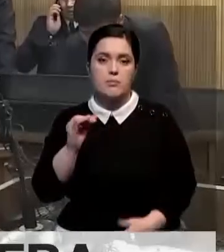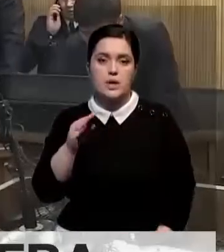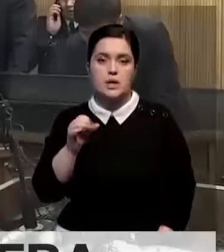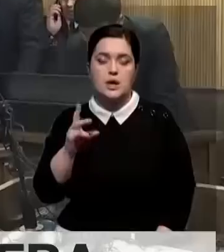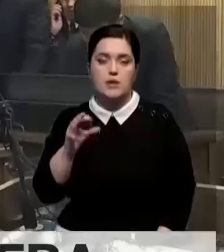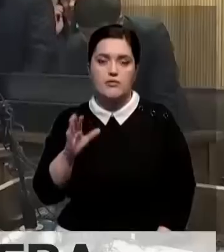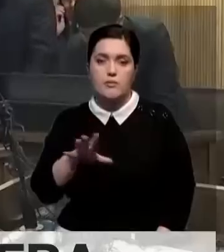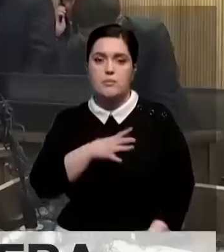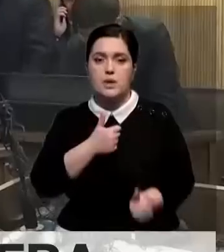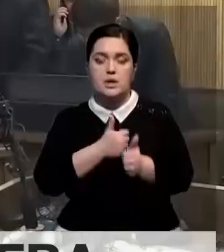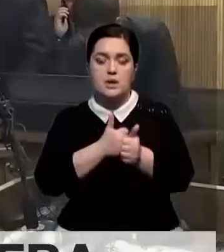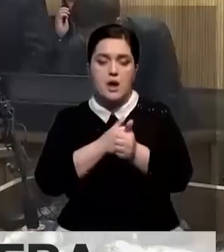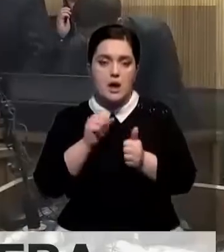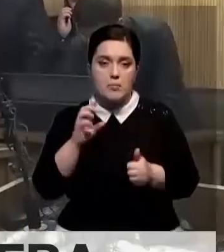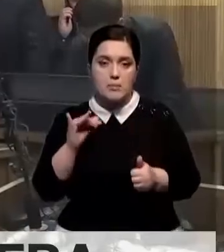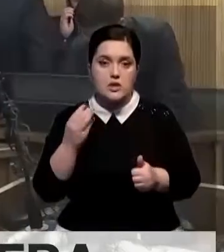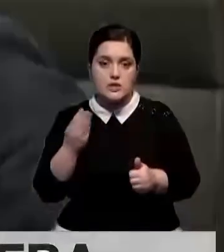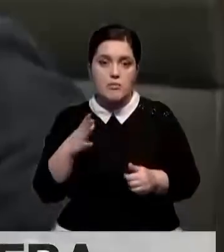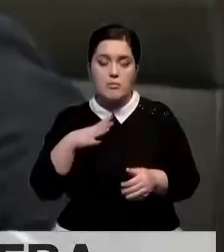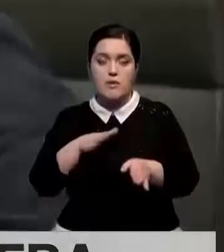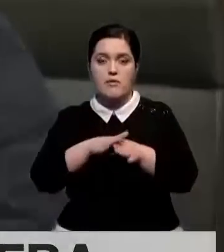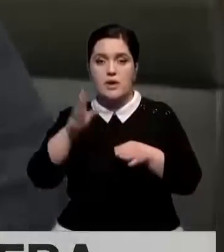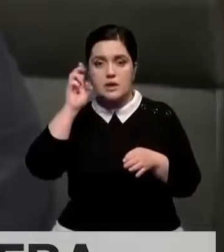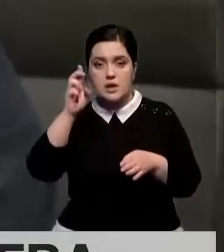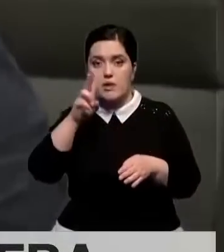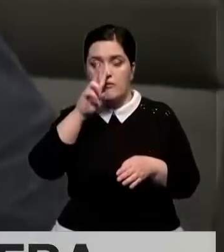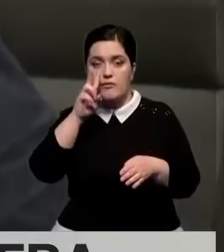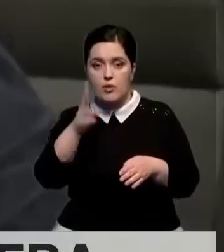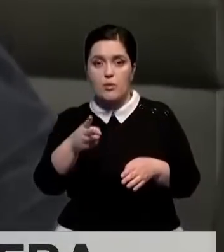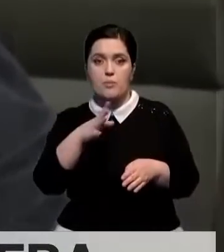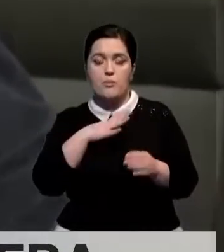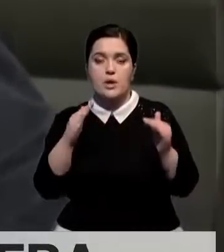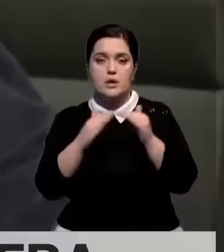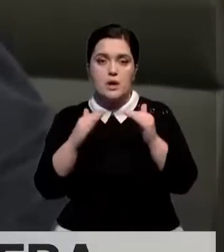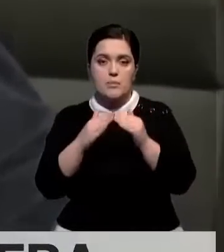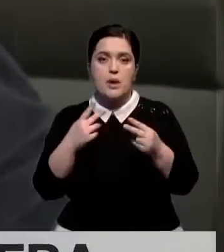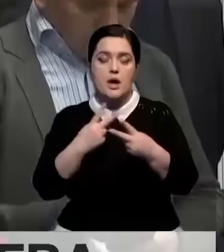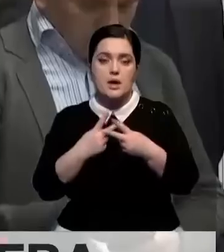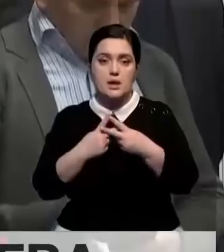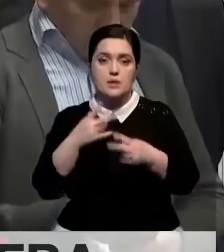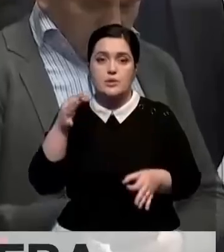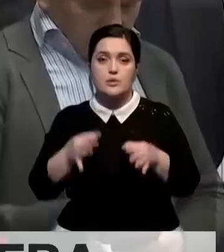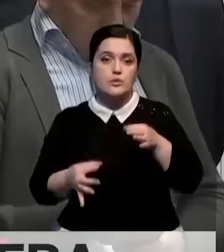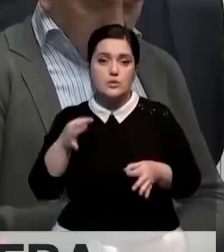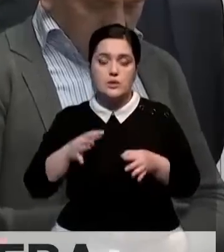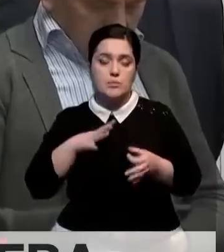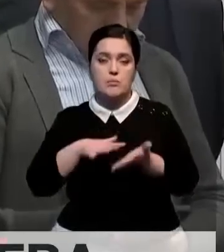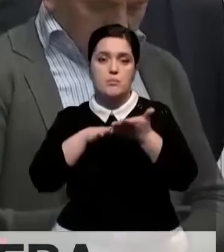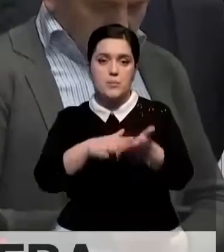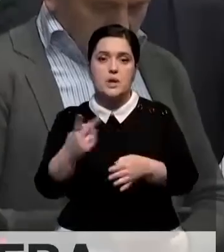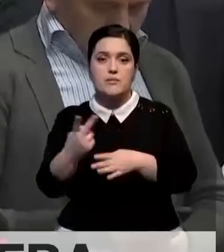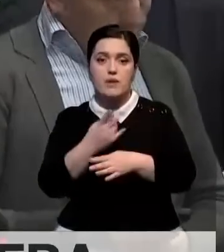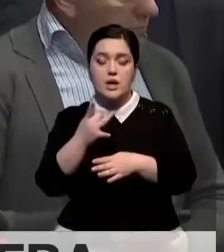его бывшим замом Олжасом Абишевым следила вся страна. Около двух лет они находились под домашним арестом. В суд дело поступало дважды.